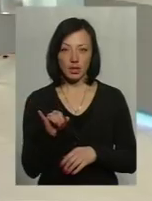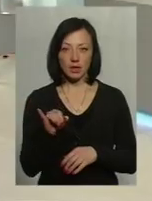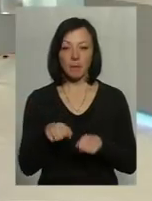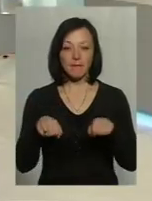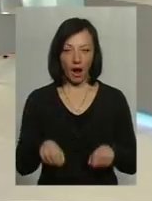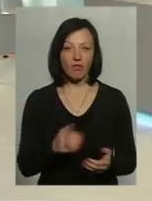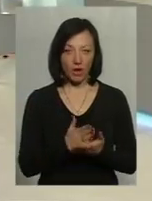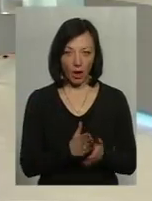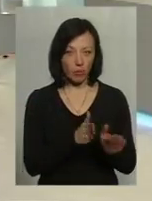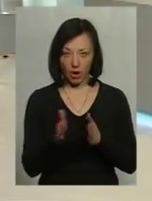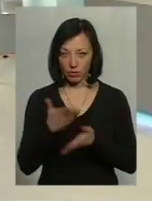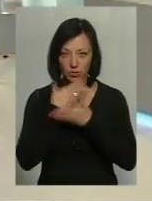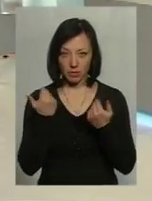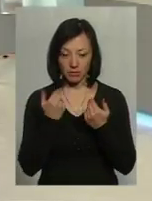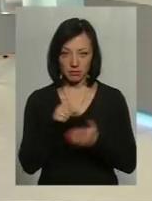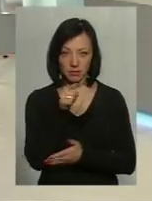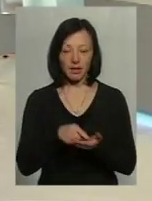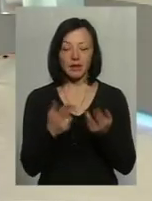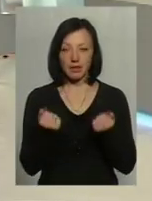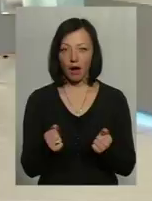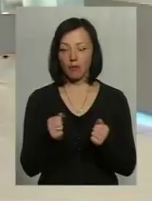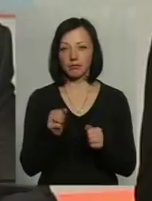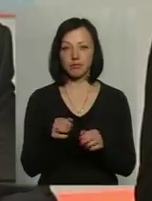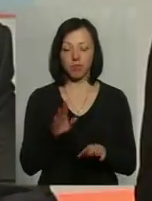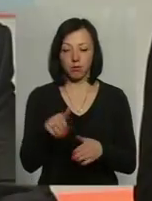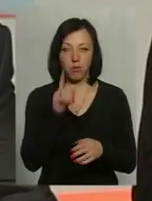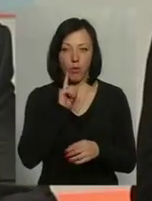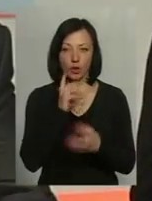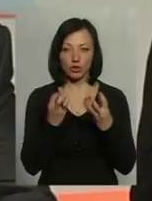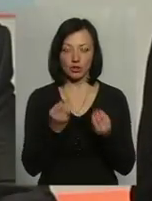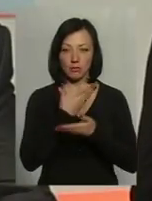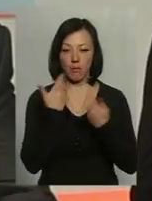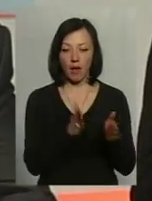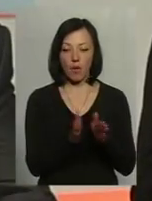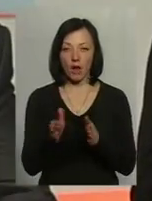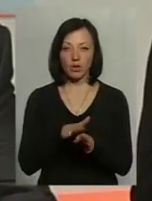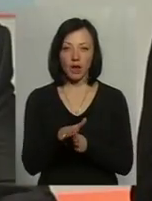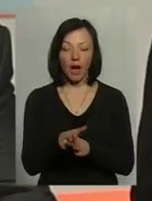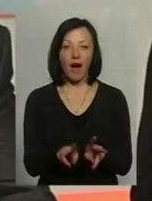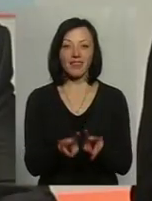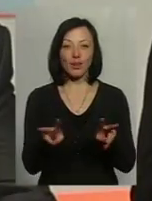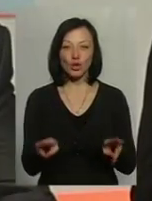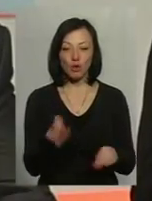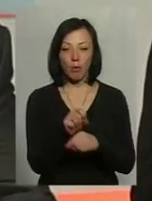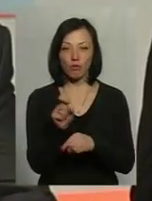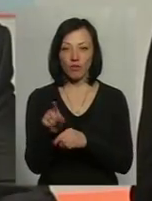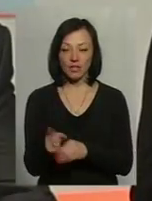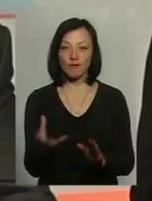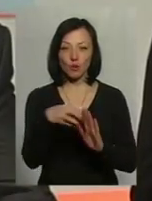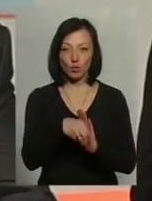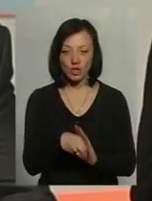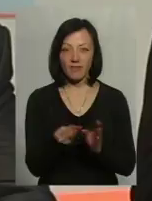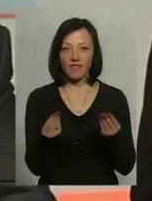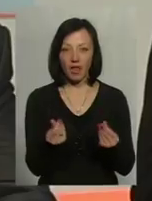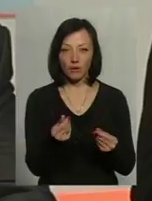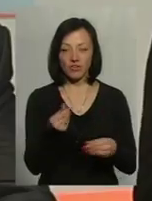право є, а механізму його реалізації немає? Поки що немає цього механізму реалізації, і аналогічні повноваження, і в тому числі щодо